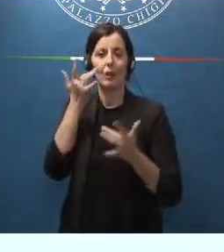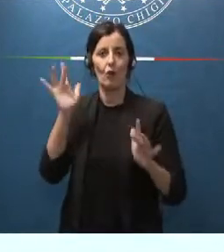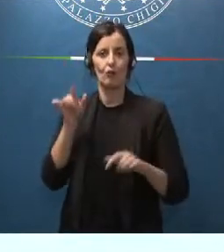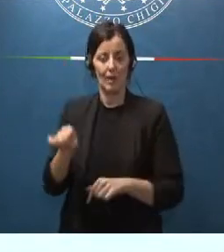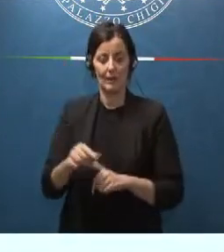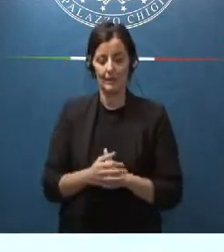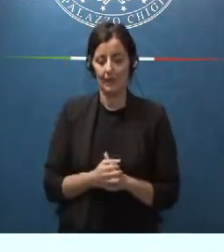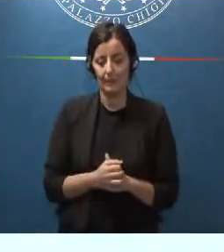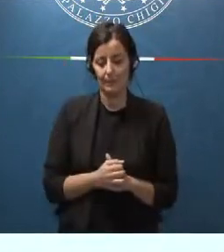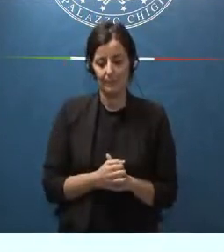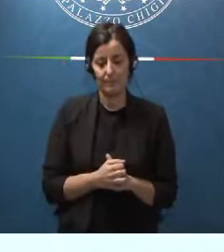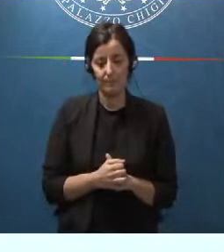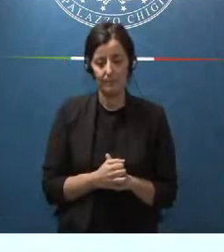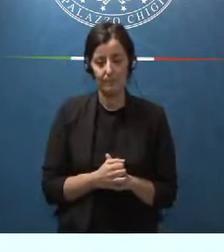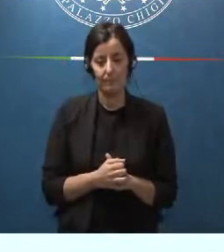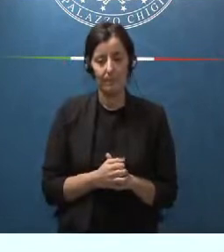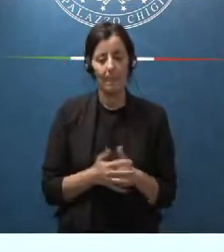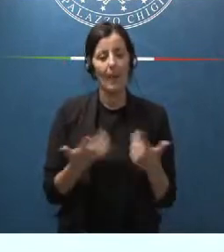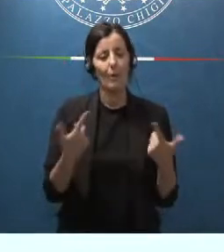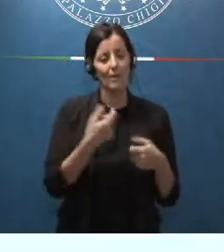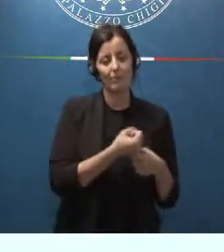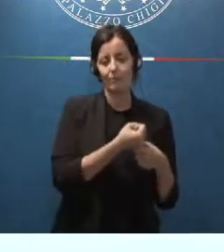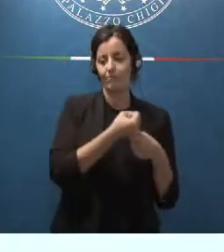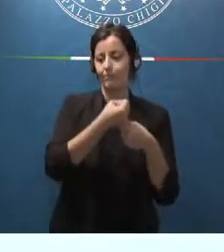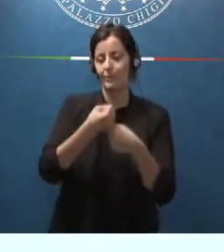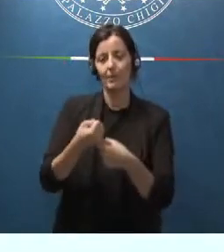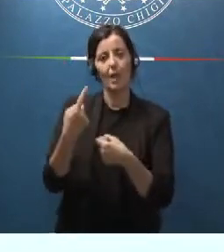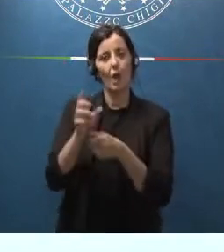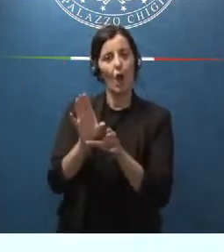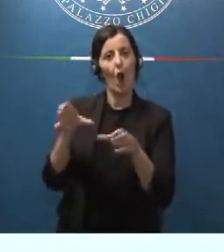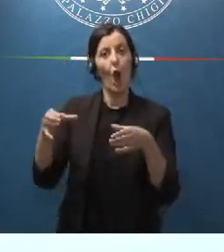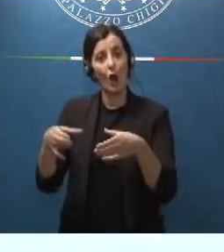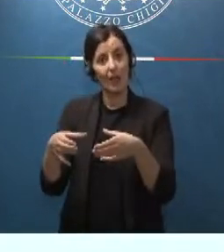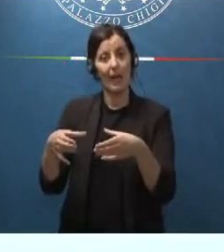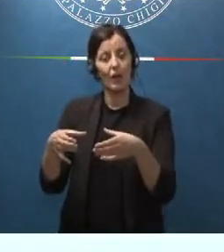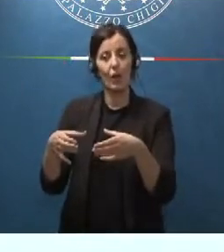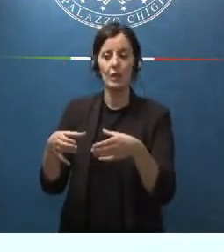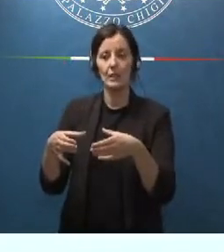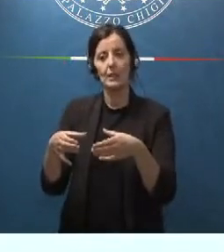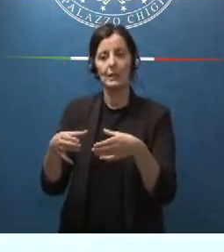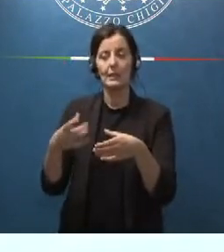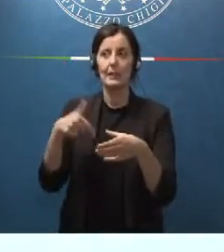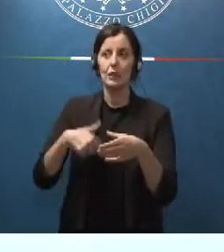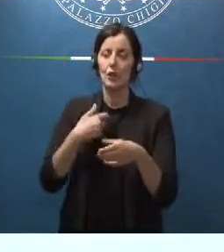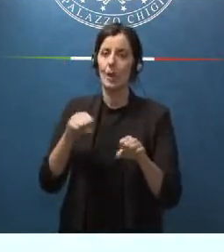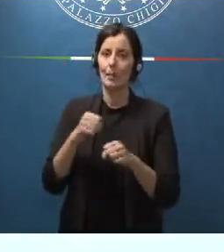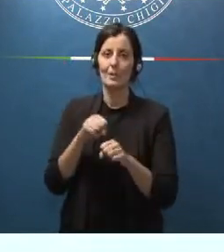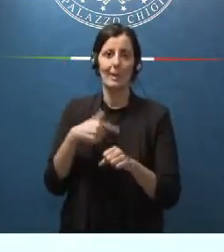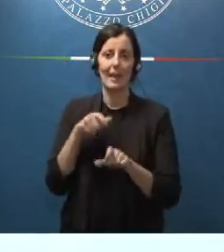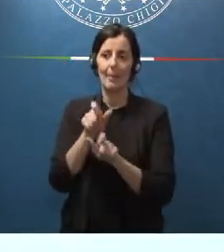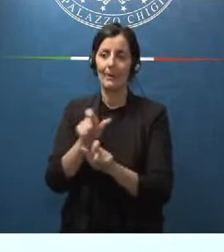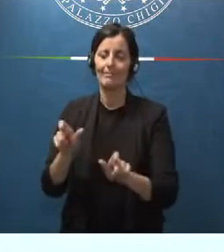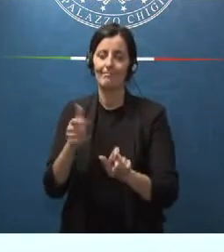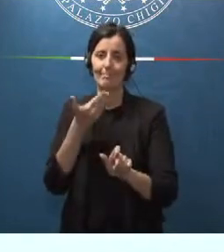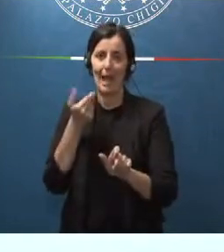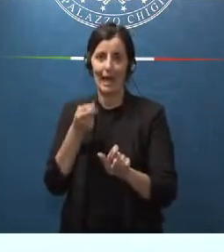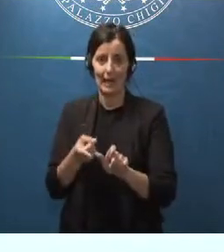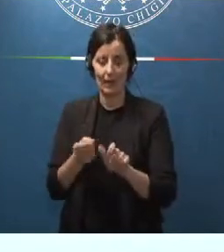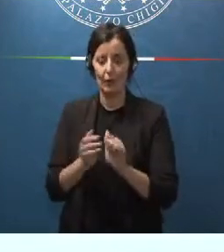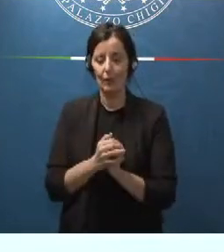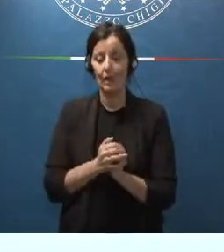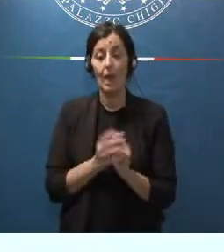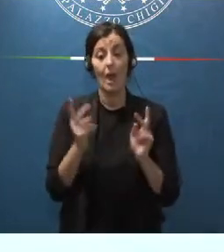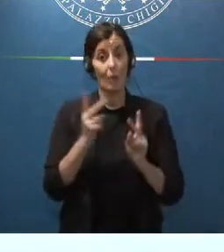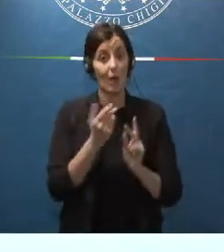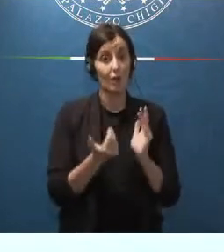Questa devoluzione a un organo collegiale in questo momento non è possibile per ragioni di organico, però noi abbiamo, e questa è una